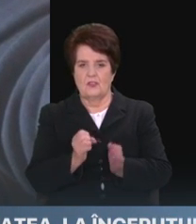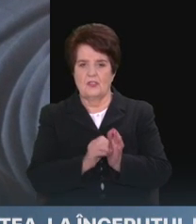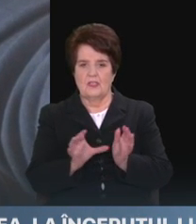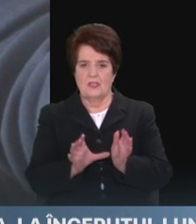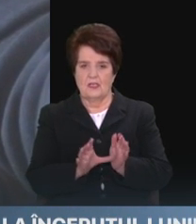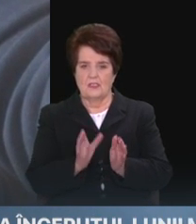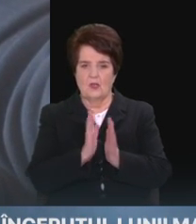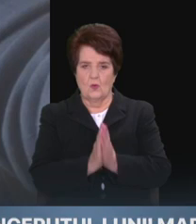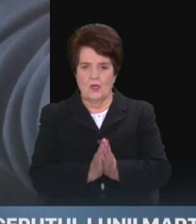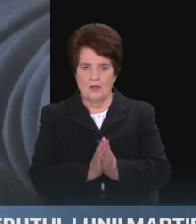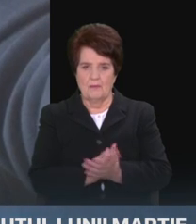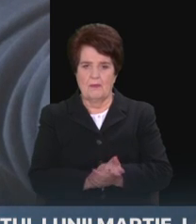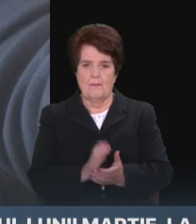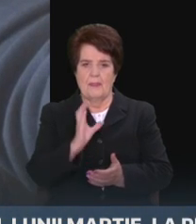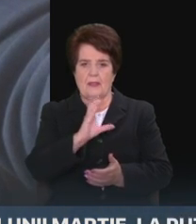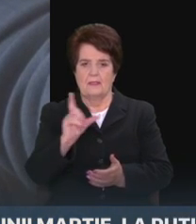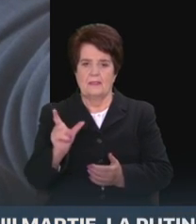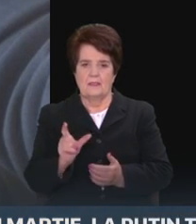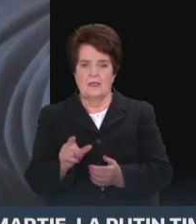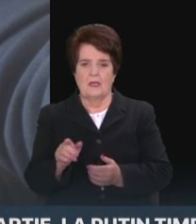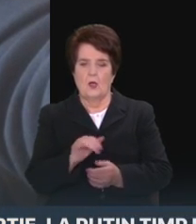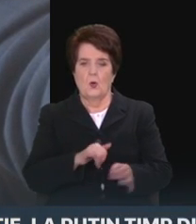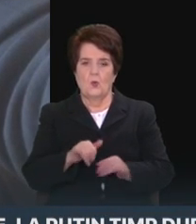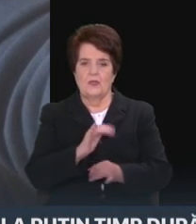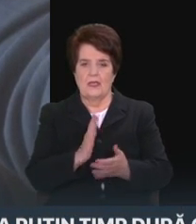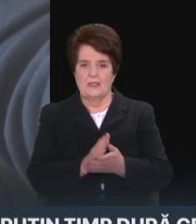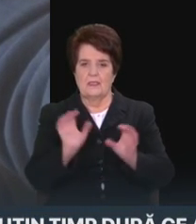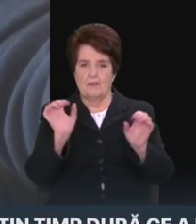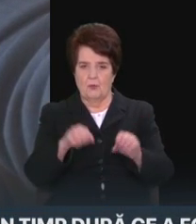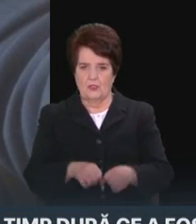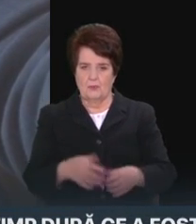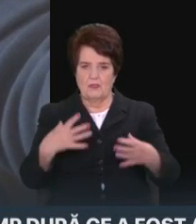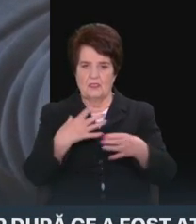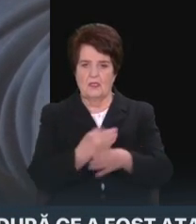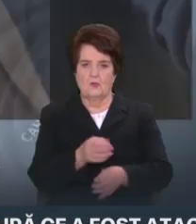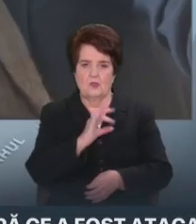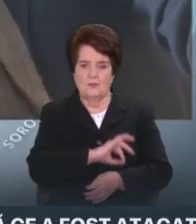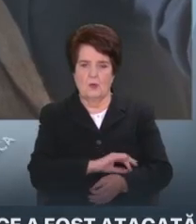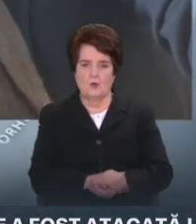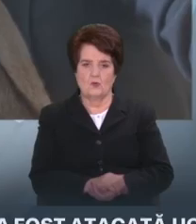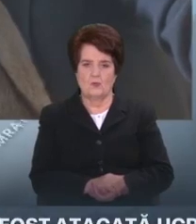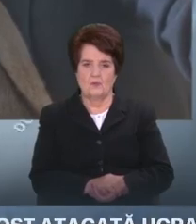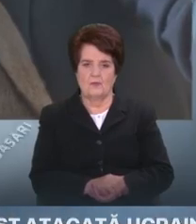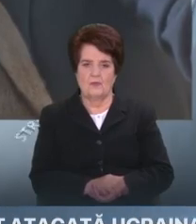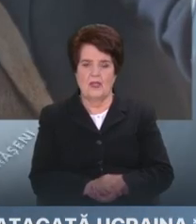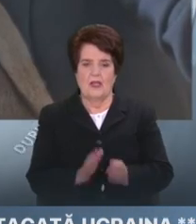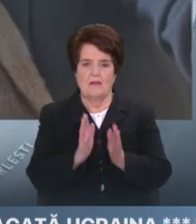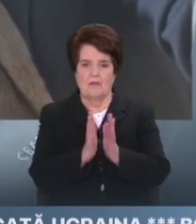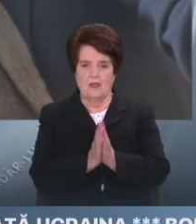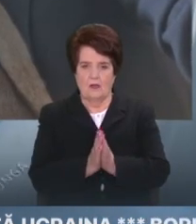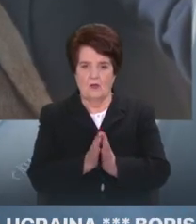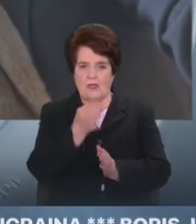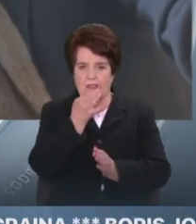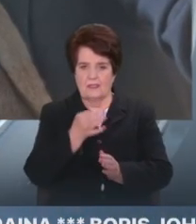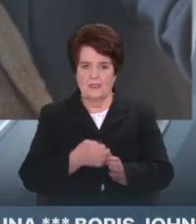și rugăm acolo unde este posibil să reducem consumul. Vă rog să ne spuneți